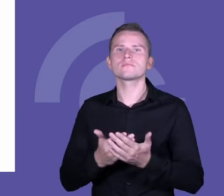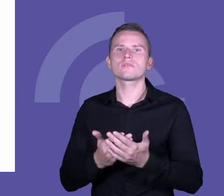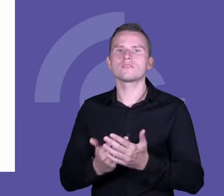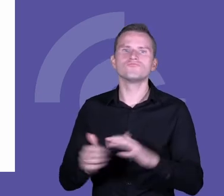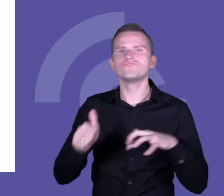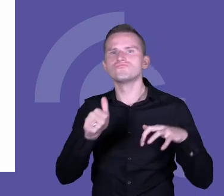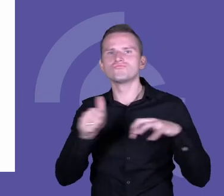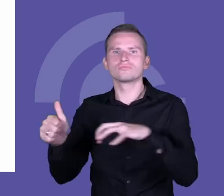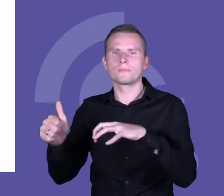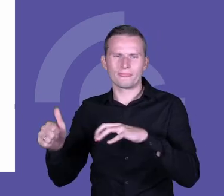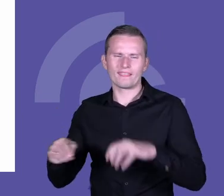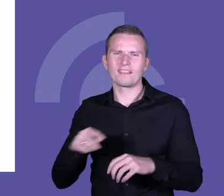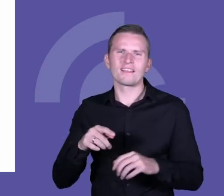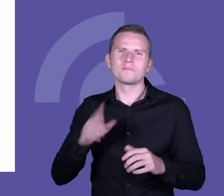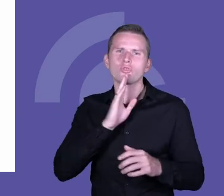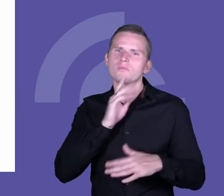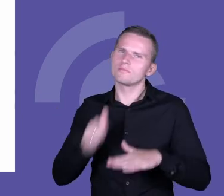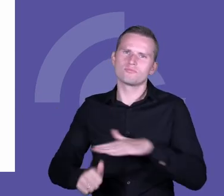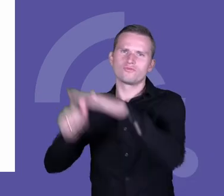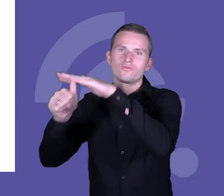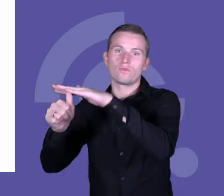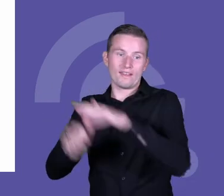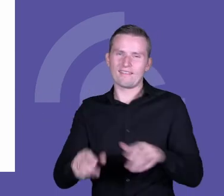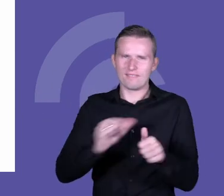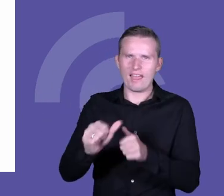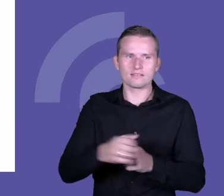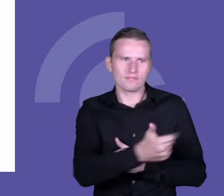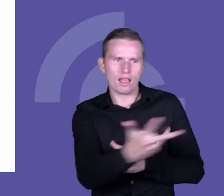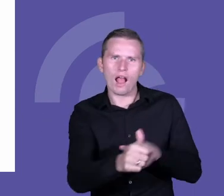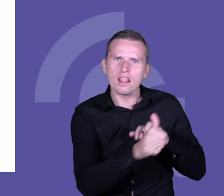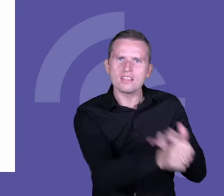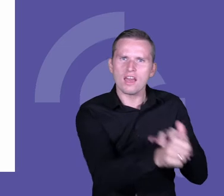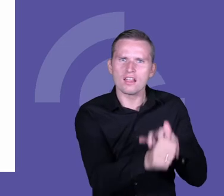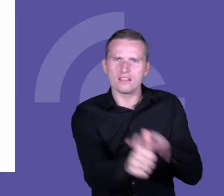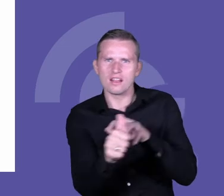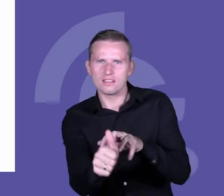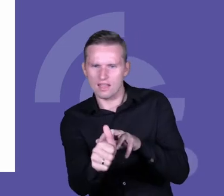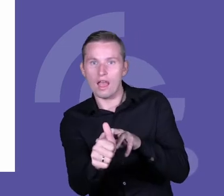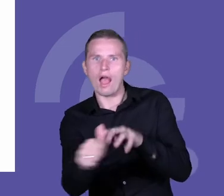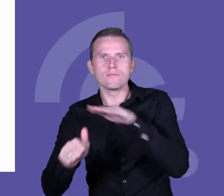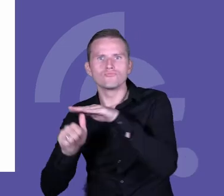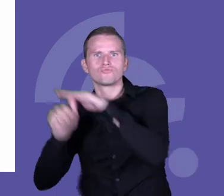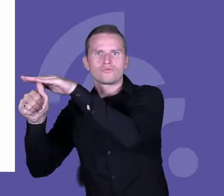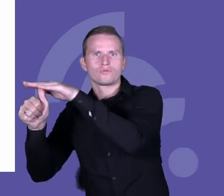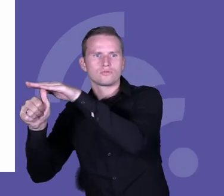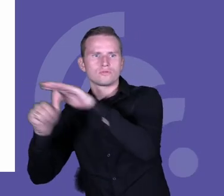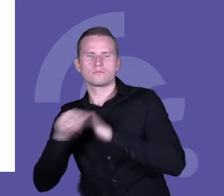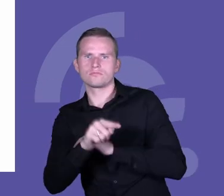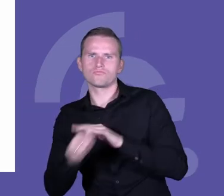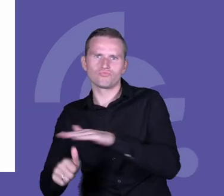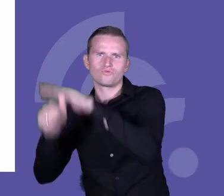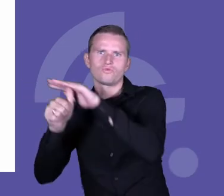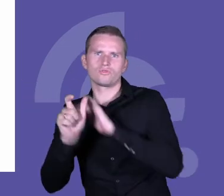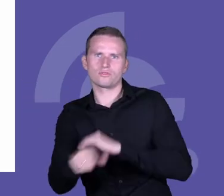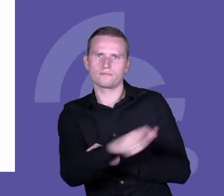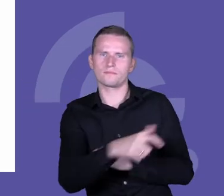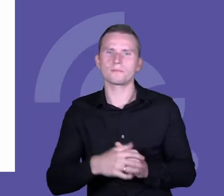obserwacja, tak myślę, że my z tym mamy duży kłopot. Z jednej strony często w szkołach mamy te niezłomne siłaczki, te